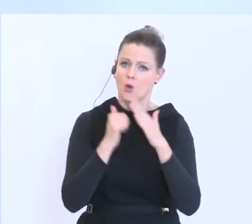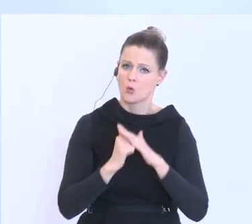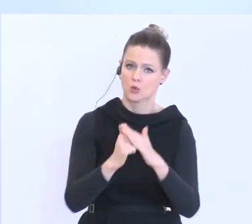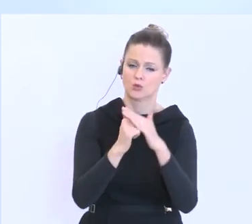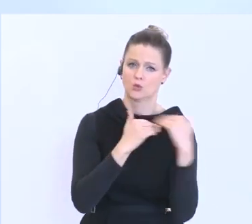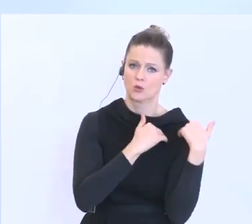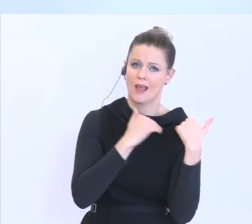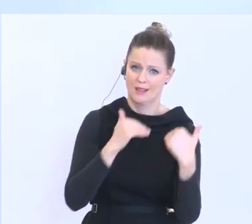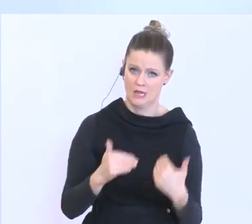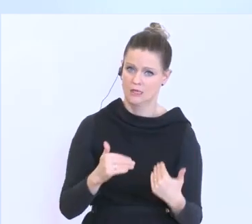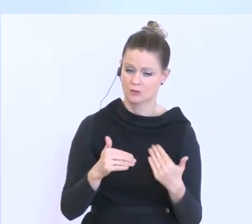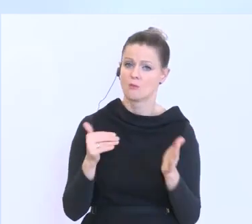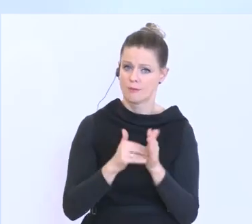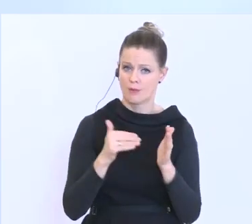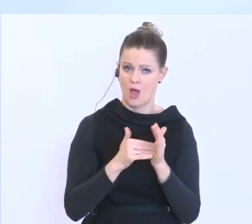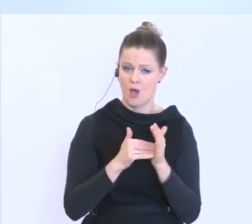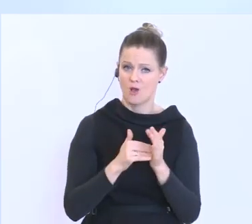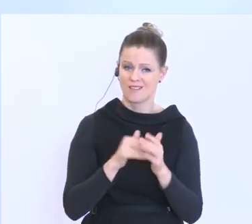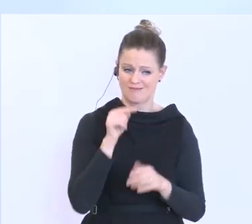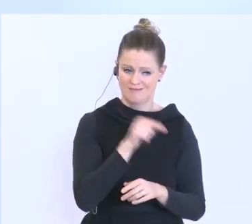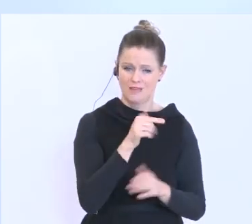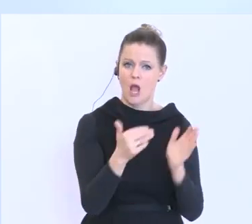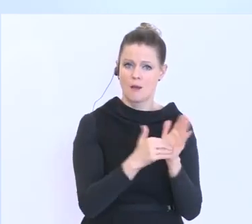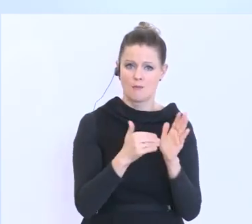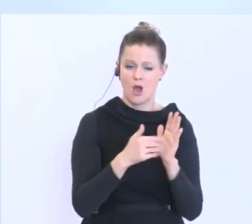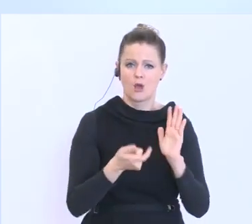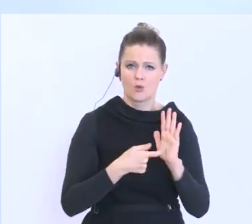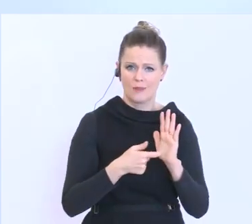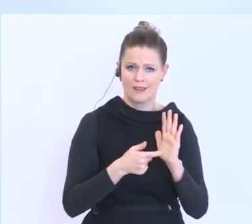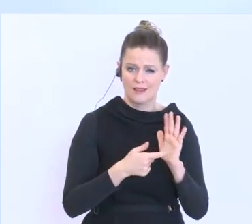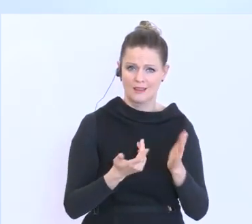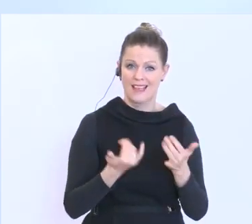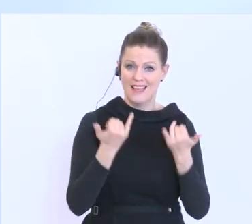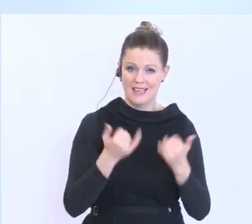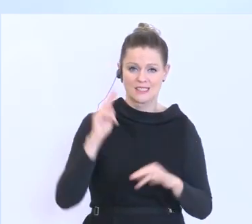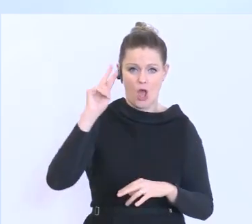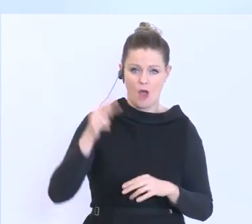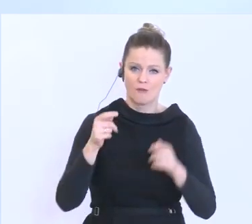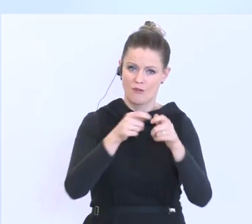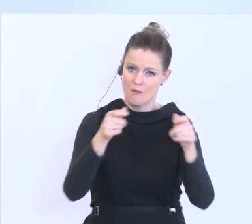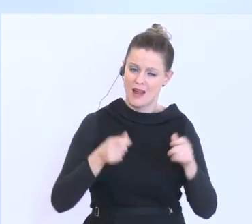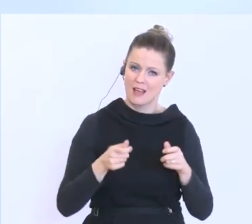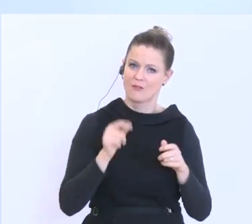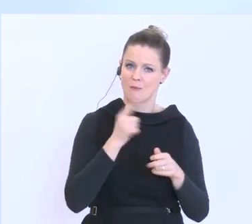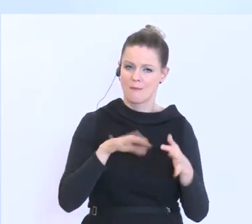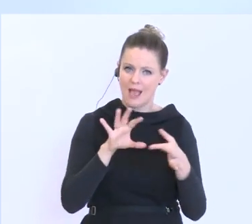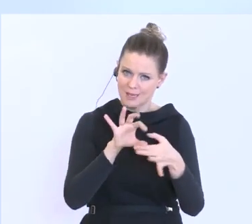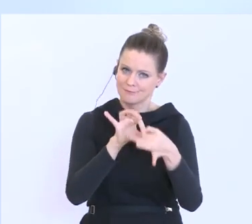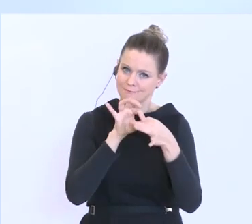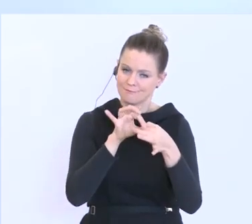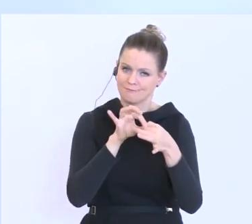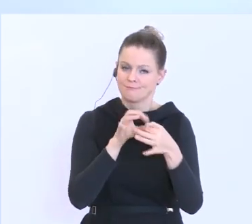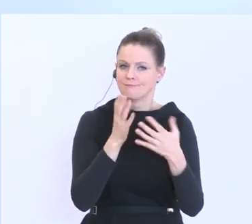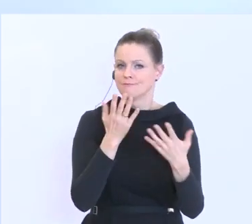Wie gesagt, die werden an anderer Stelle ganz notwendig gebraucht. Dieser Aufruf und die Plattform widmet sich und